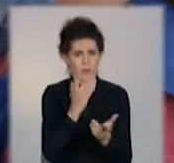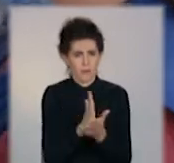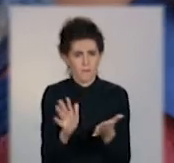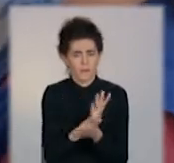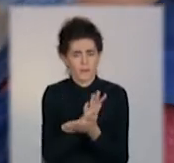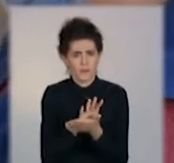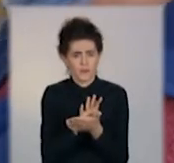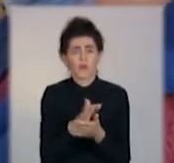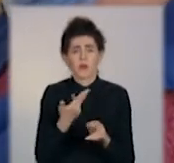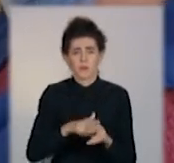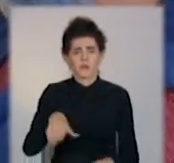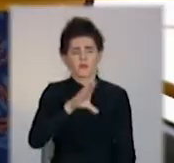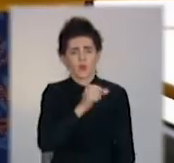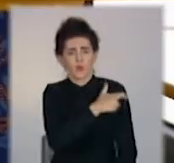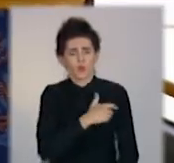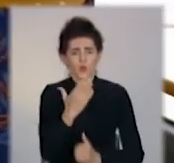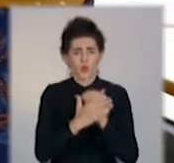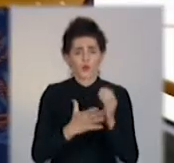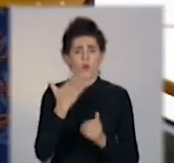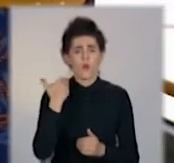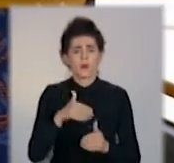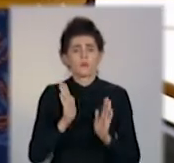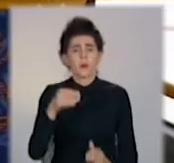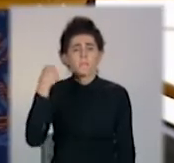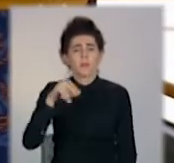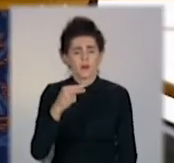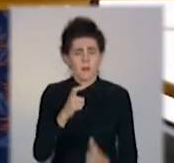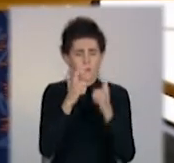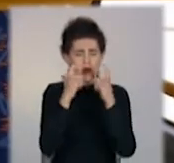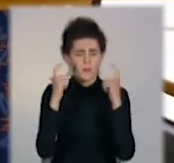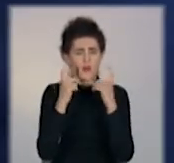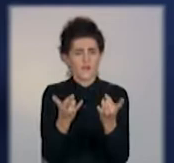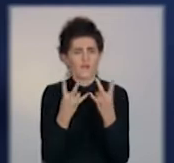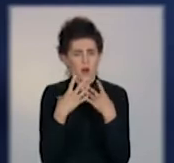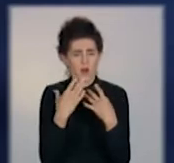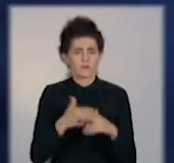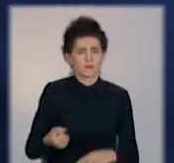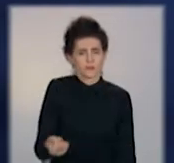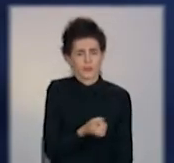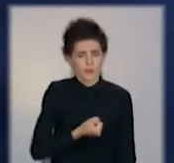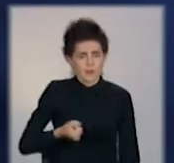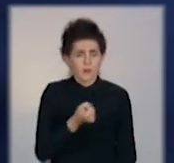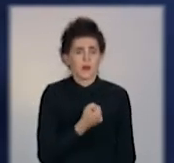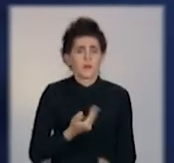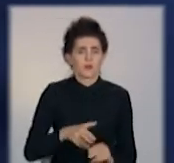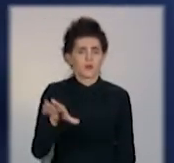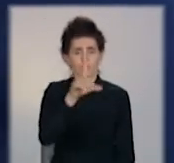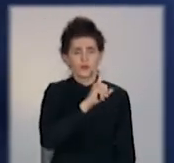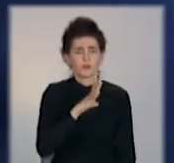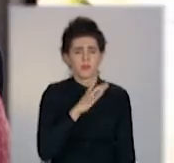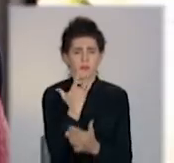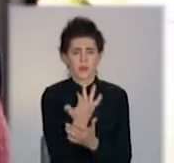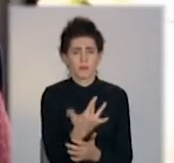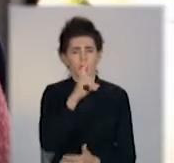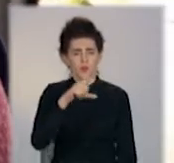транспорті кондуктори знімають рукавички лише на перерві, а маска завжди з собою, бо й від пасажирів цього ж вимагають.